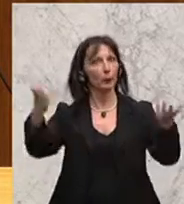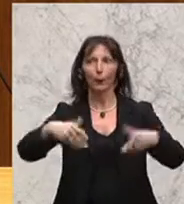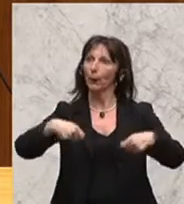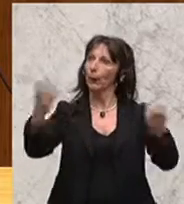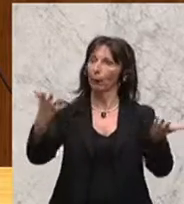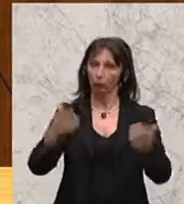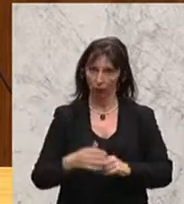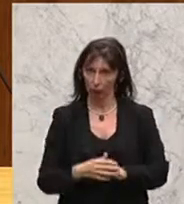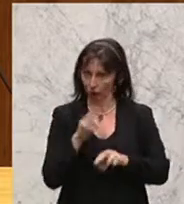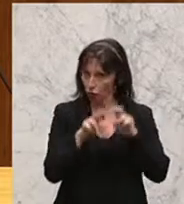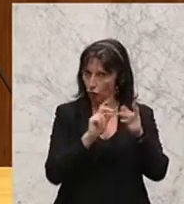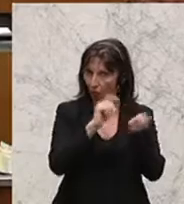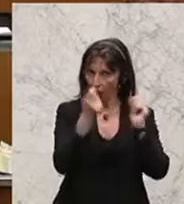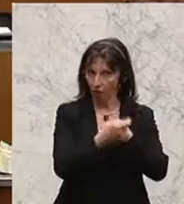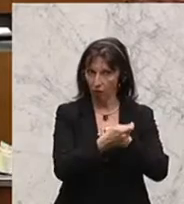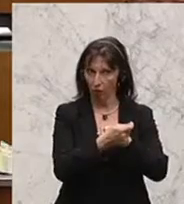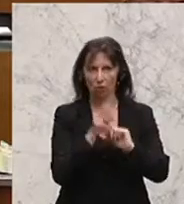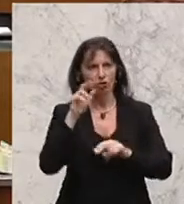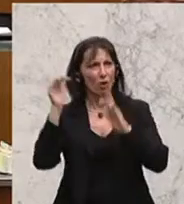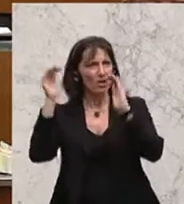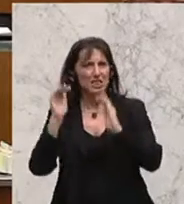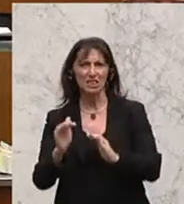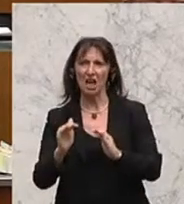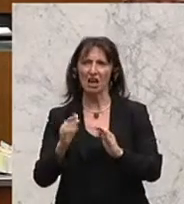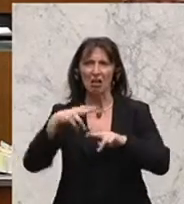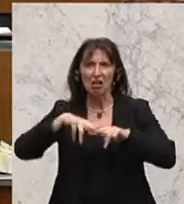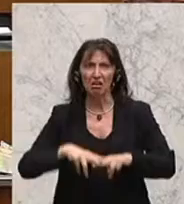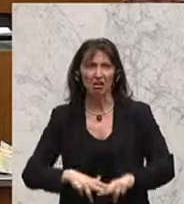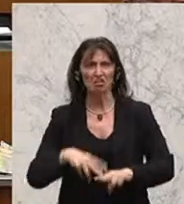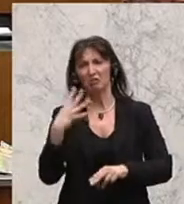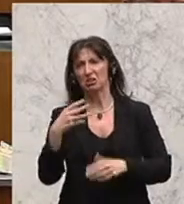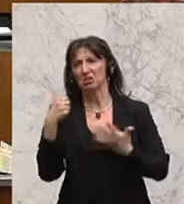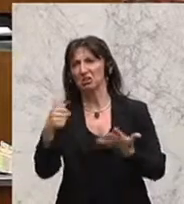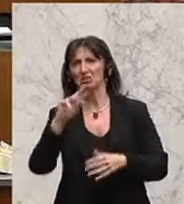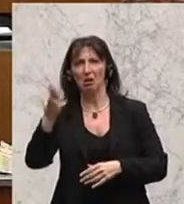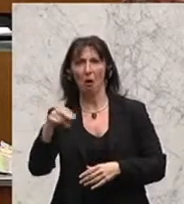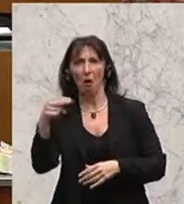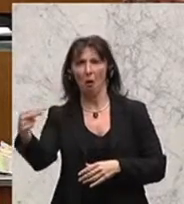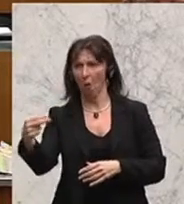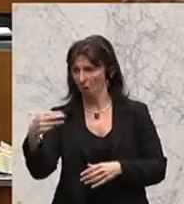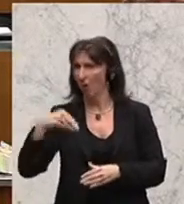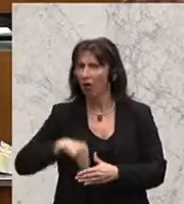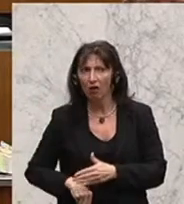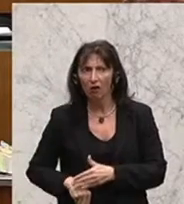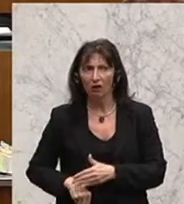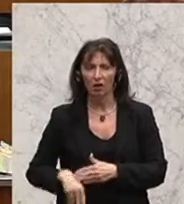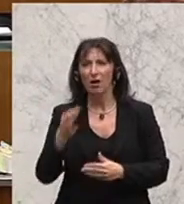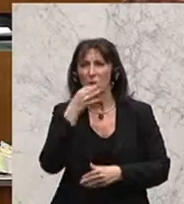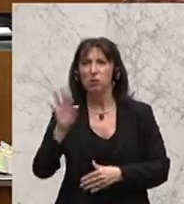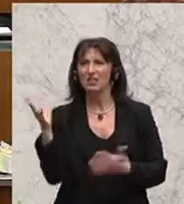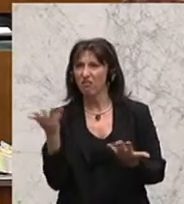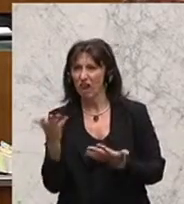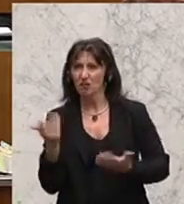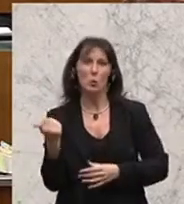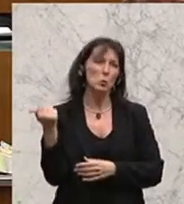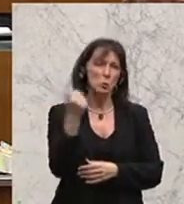Für eine Steuersenkung, die bei manchen 40, 50, 60 Euro ausmacht im Monat. Es wäre viel gescheiter gewesen, ein paar hundert Millionen